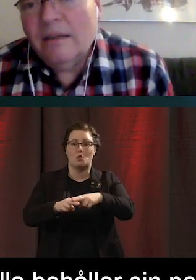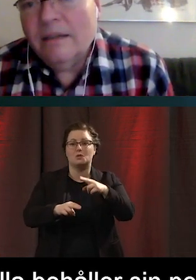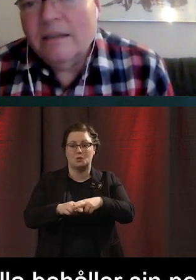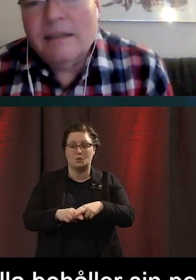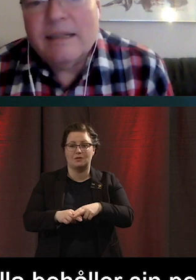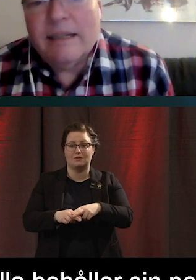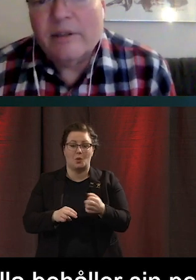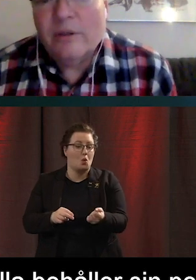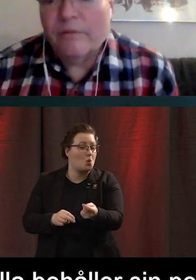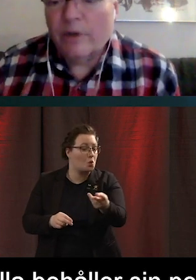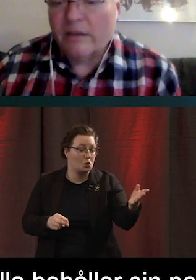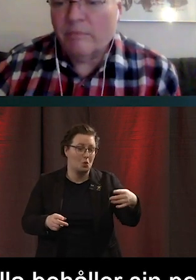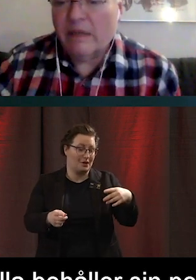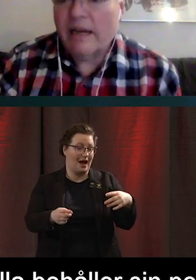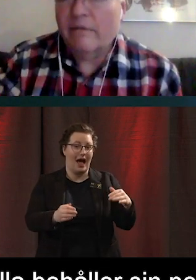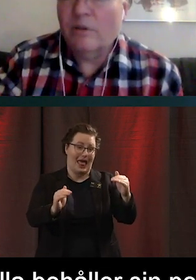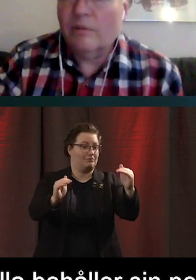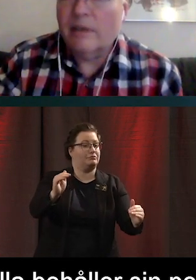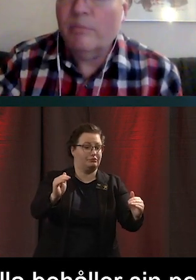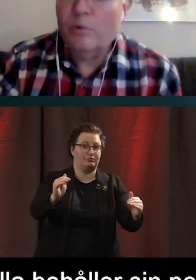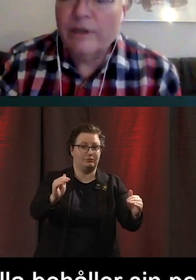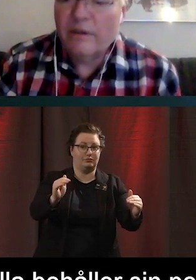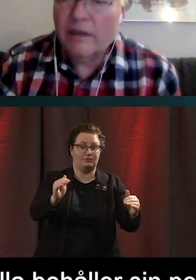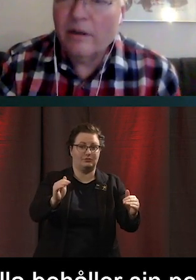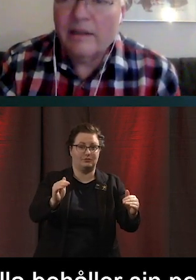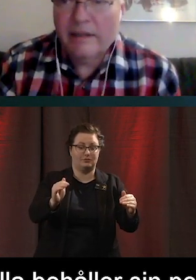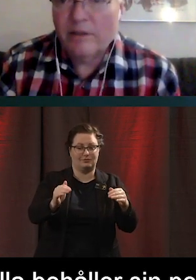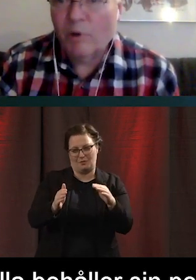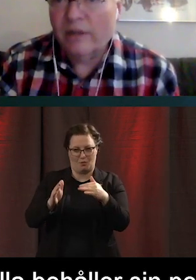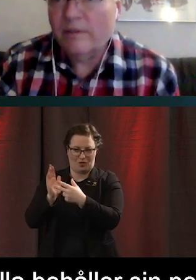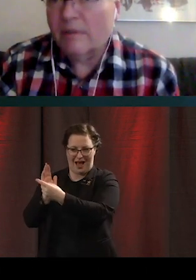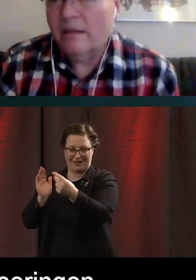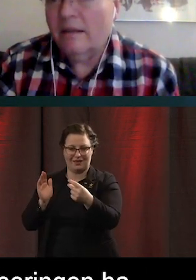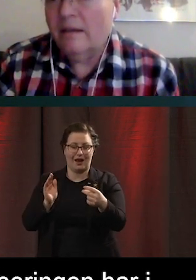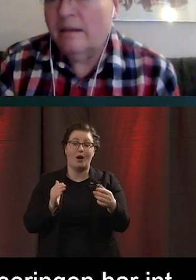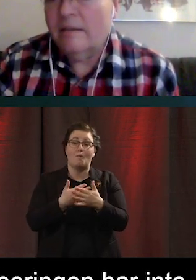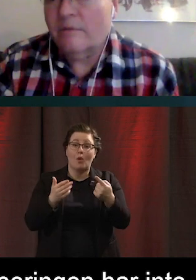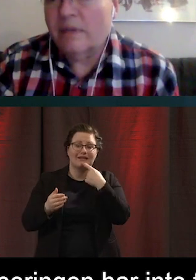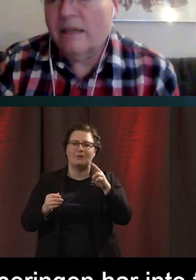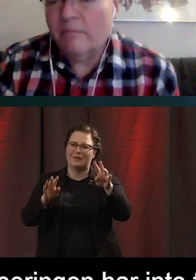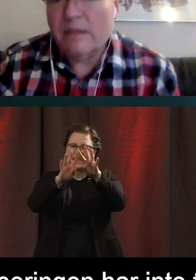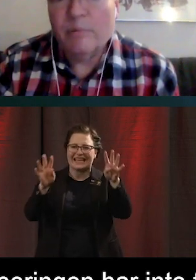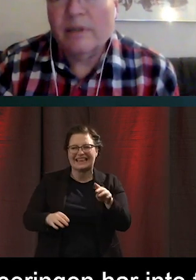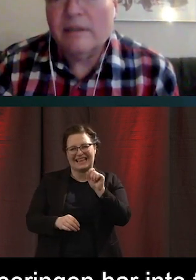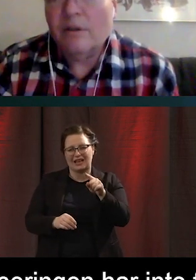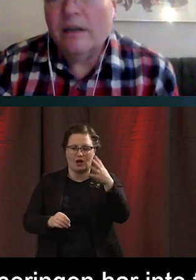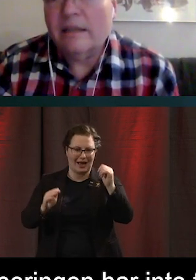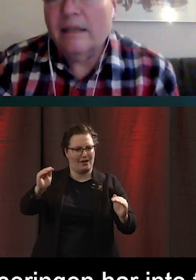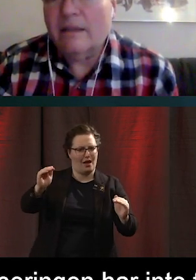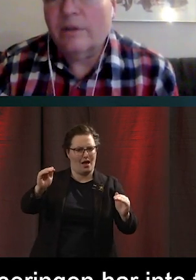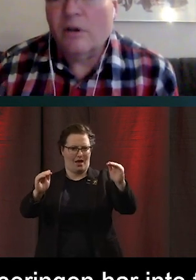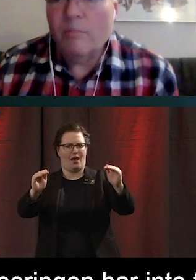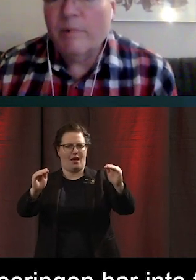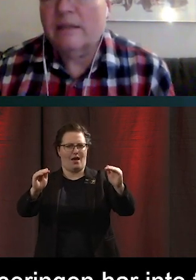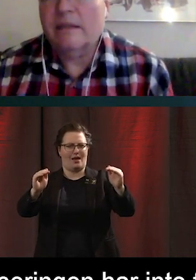digitaliseringen har kunnat funka som en hävstånd. Det borde den kunna göra sig ju många som ser en massa potential i